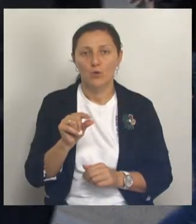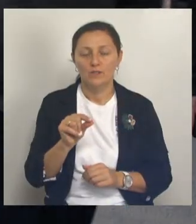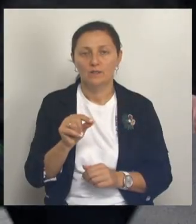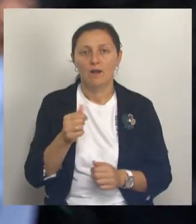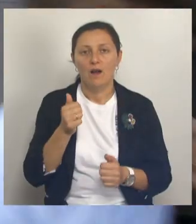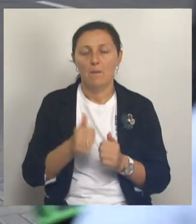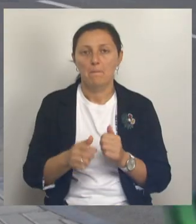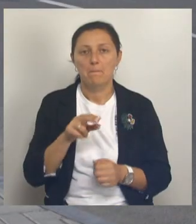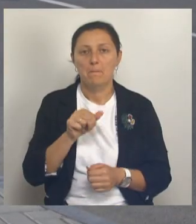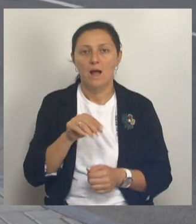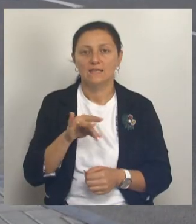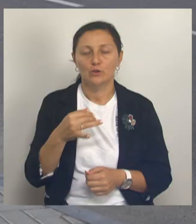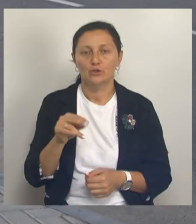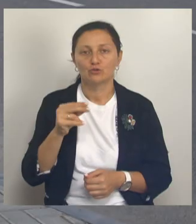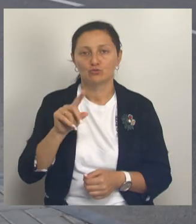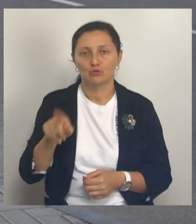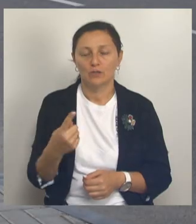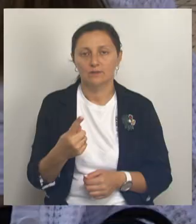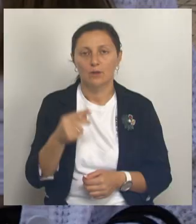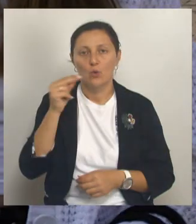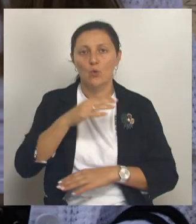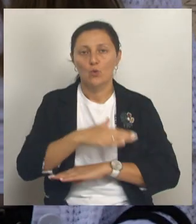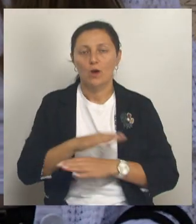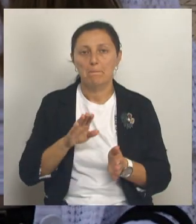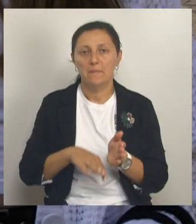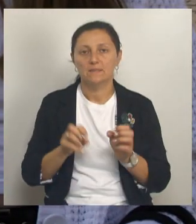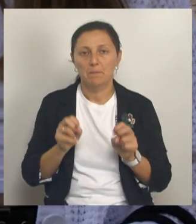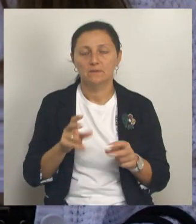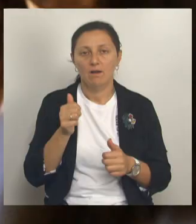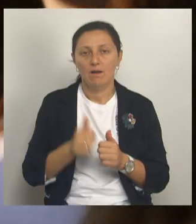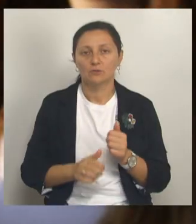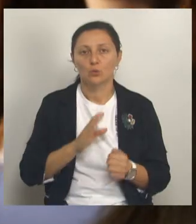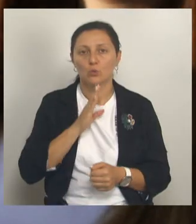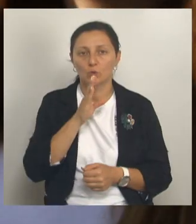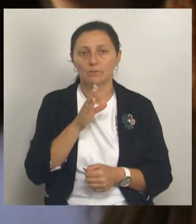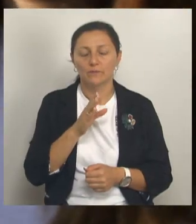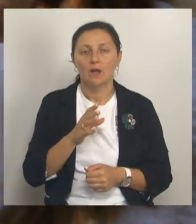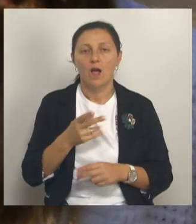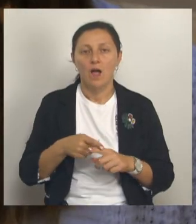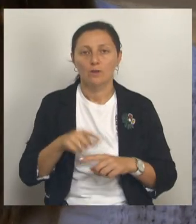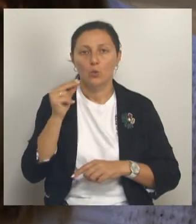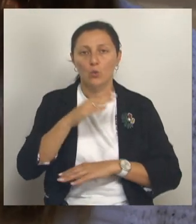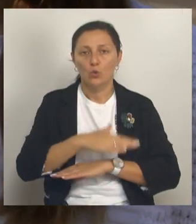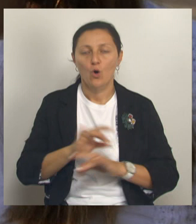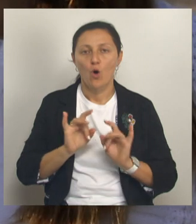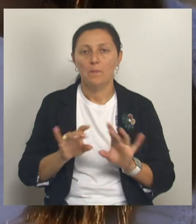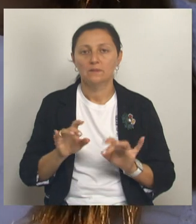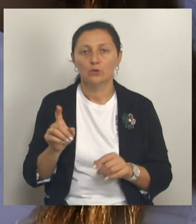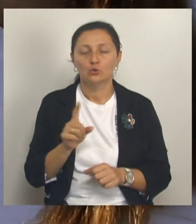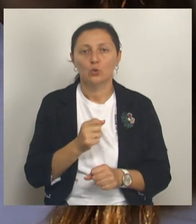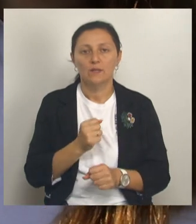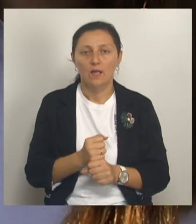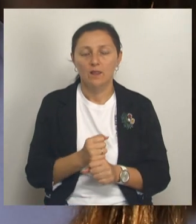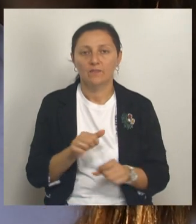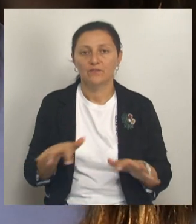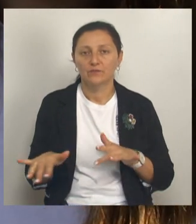патриотический час. Уроки безопасности каждое утро. Он идет 20 минут. Объясняет, что делать при определенной ситуации.